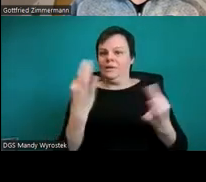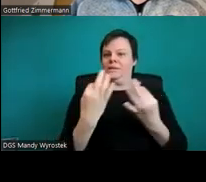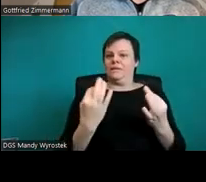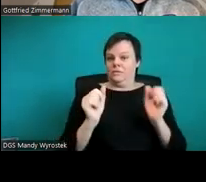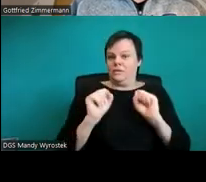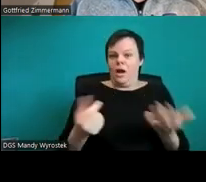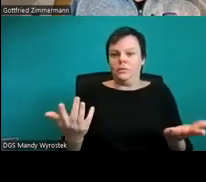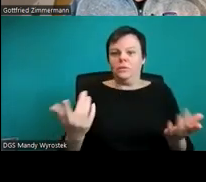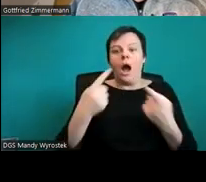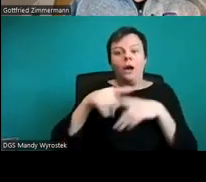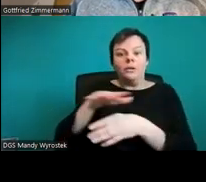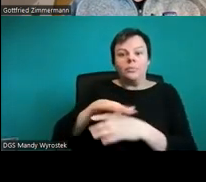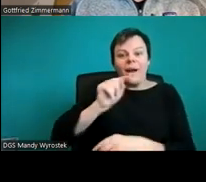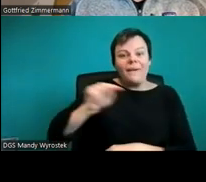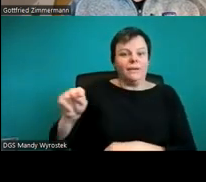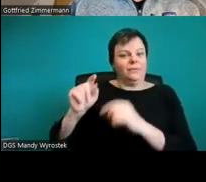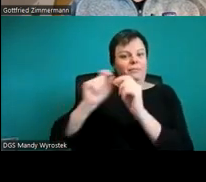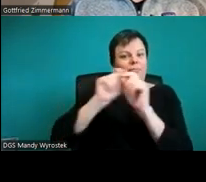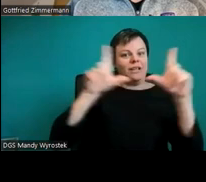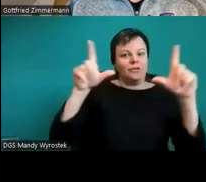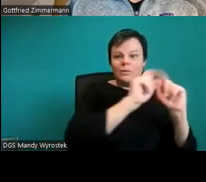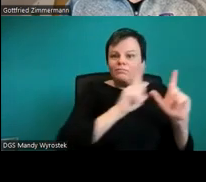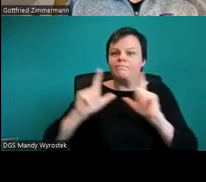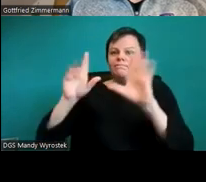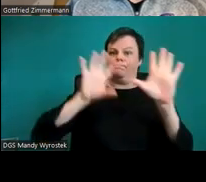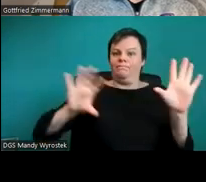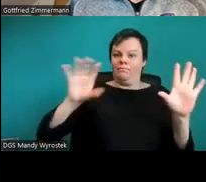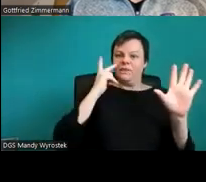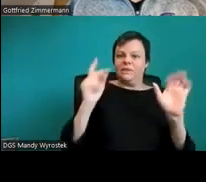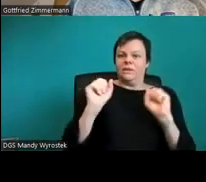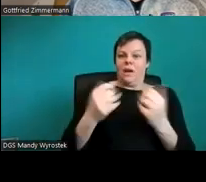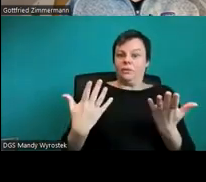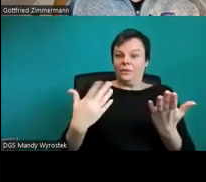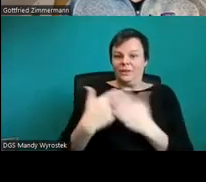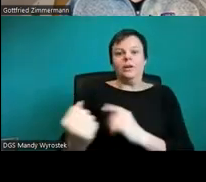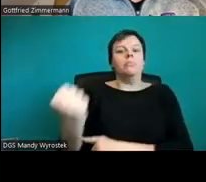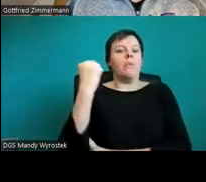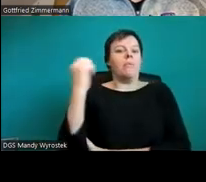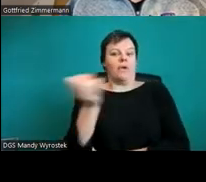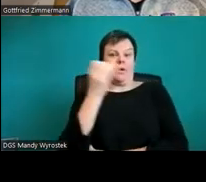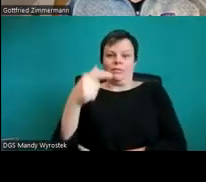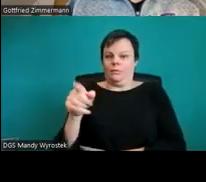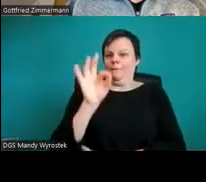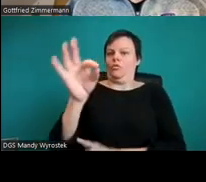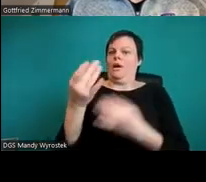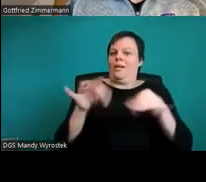nicht kümmern. Jetzt möchte ich an einem konkreten Beispiel zeigen, welche